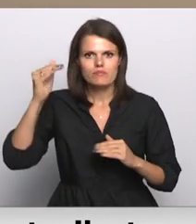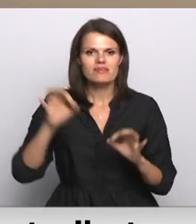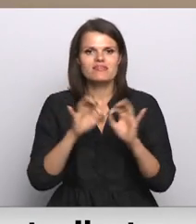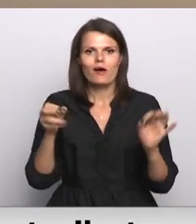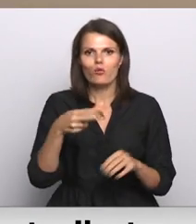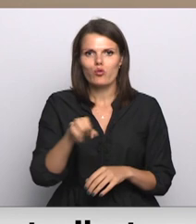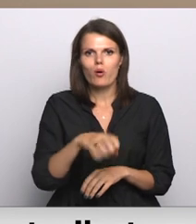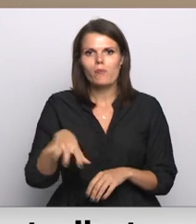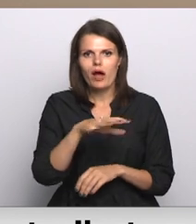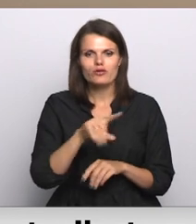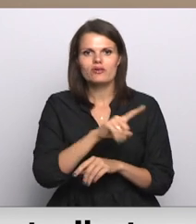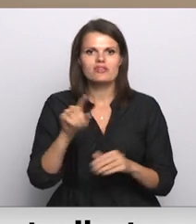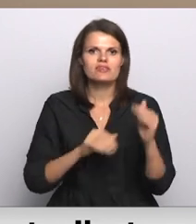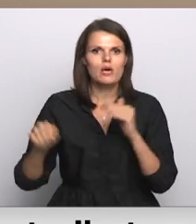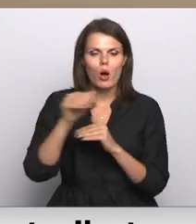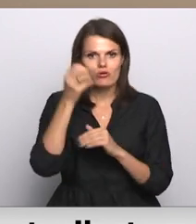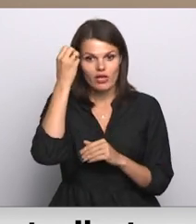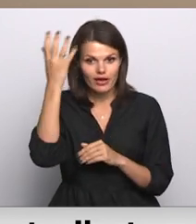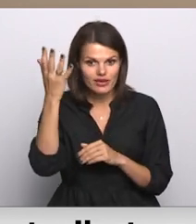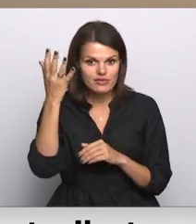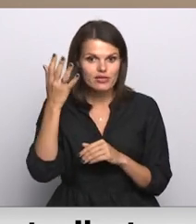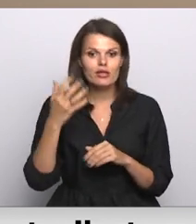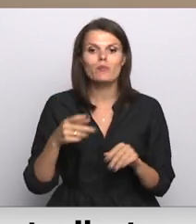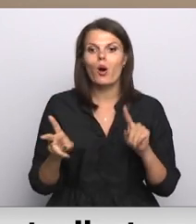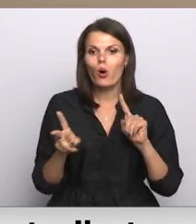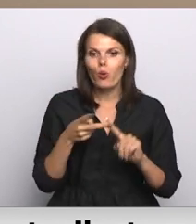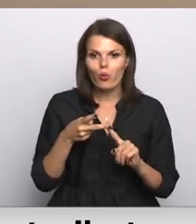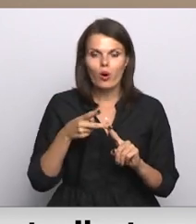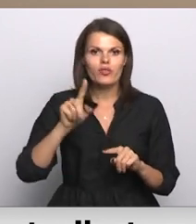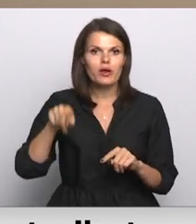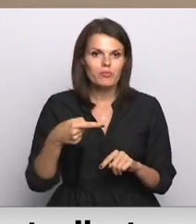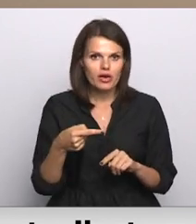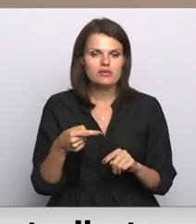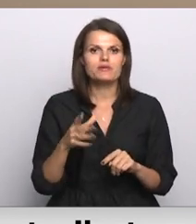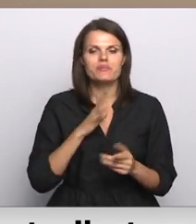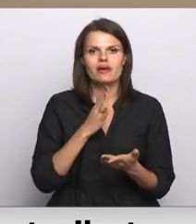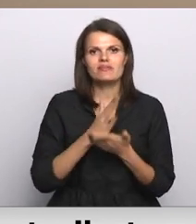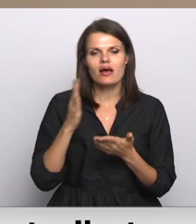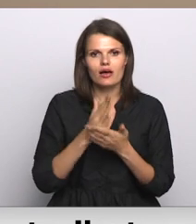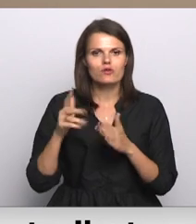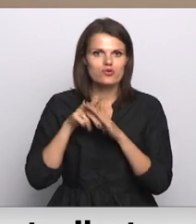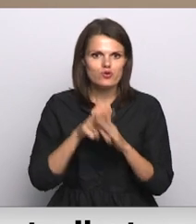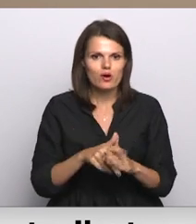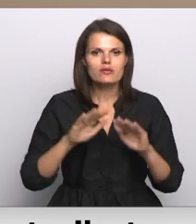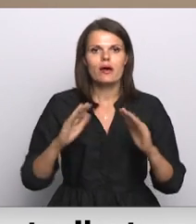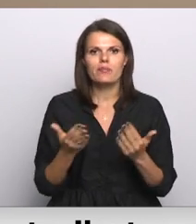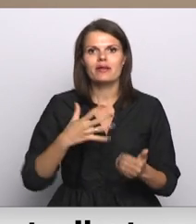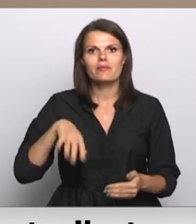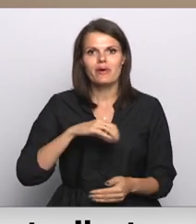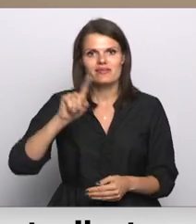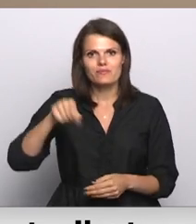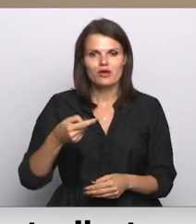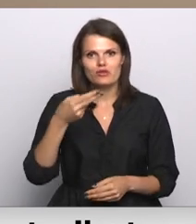pirmskolas līdz augstākās izlītības institūcijām. Otra prasība bija sabalansētas lodzes, bet mēs prasījām no